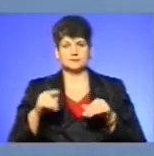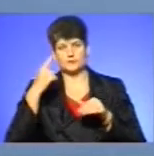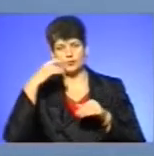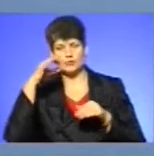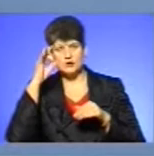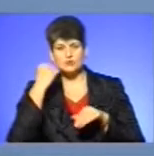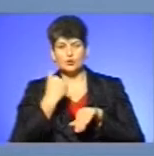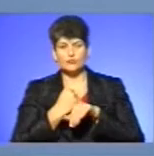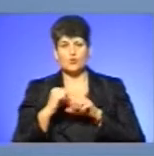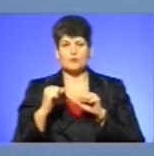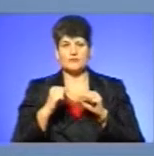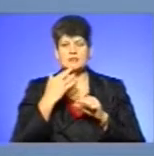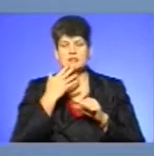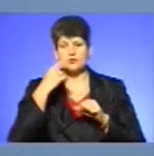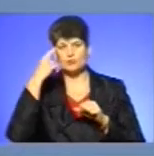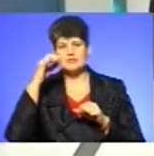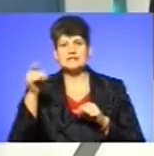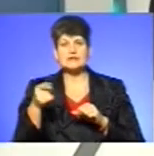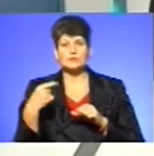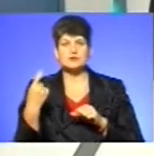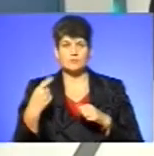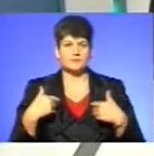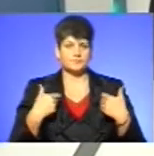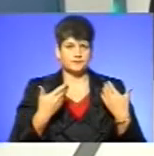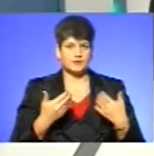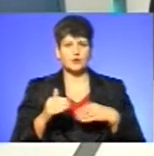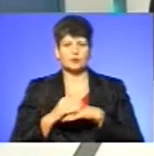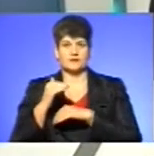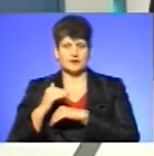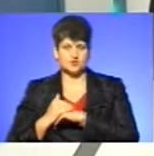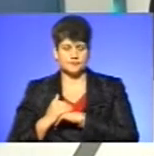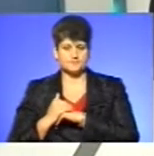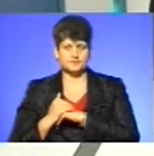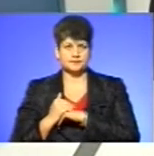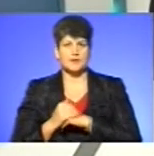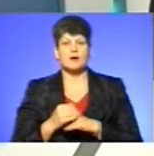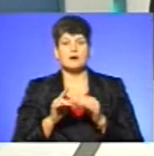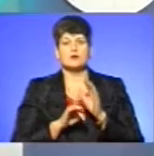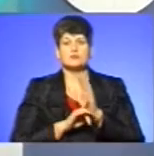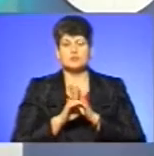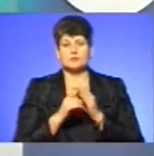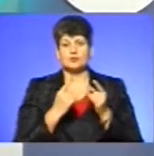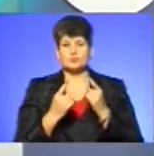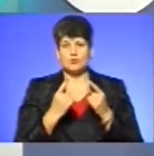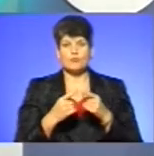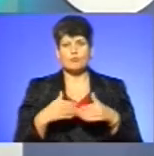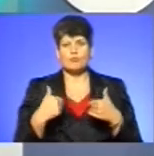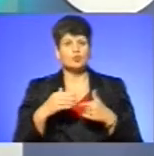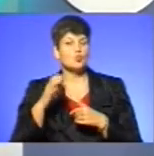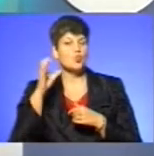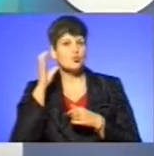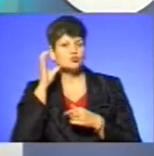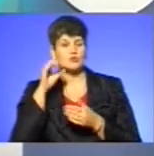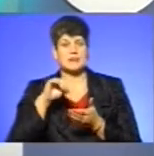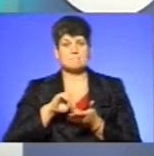головного управління Нацполіції в Тернопільській області. Я вас вітаю. Доброго вечора. Доброго вечора. Перш ніж ми розпочнемо розмову, я пропоную послухати представника